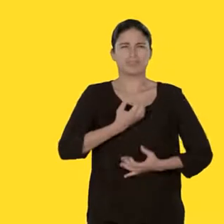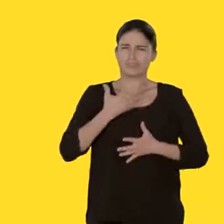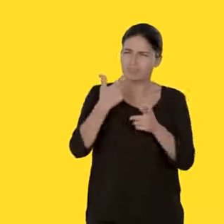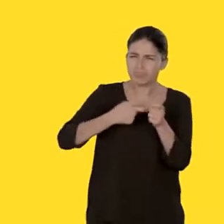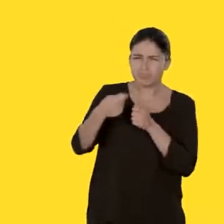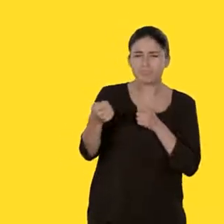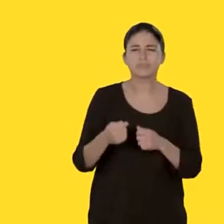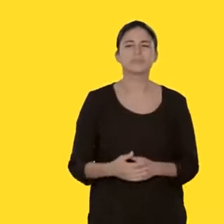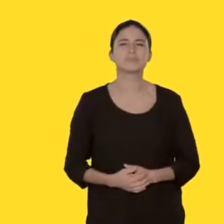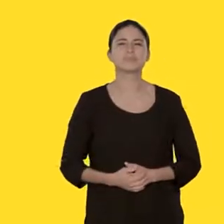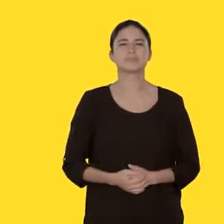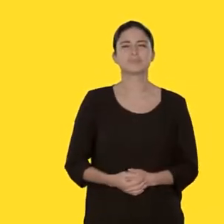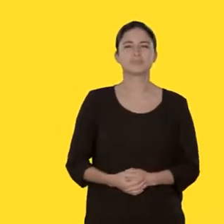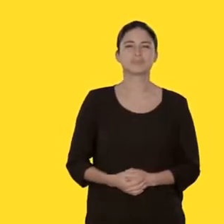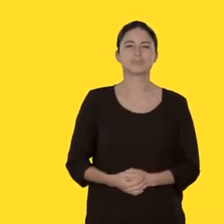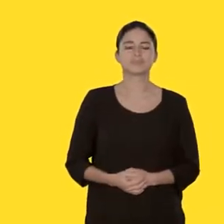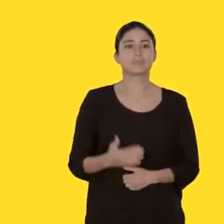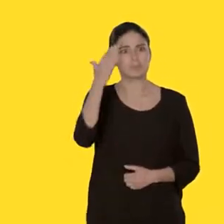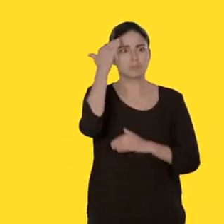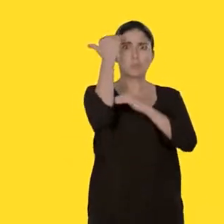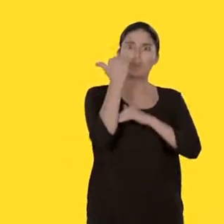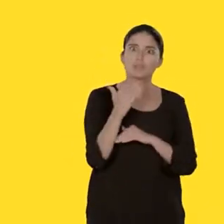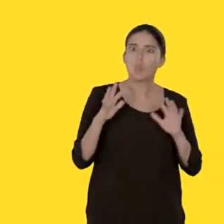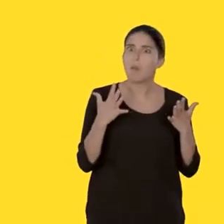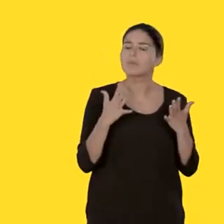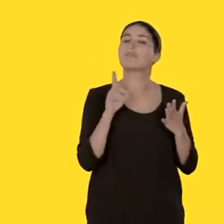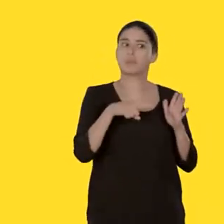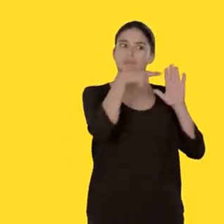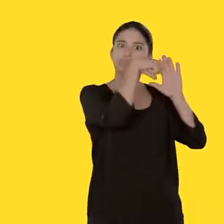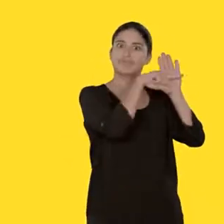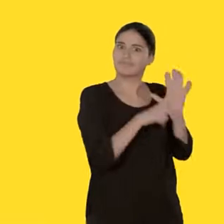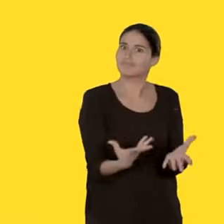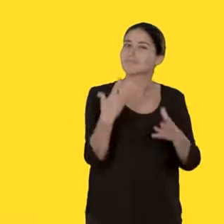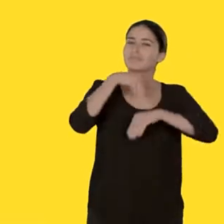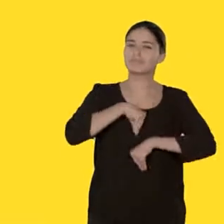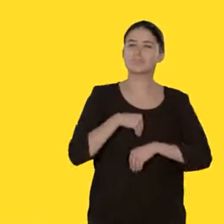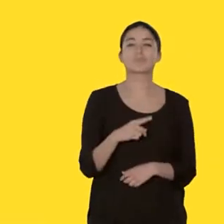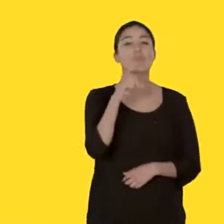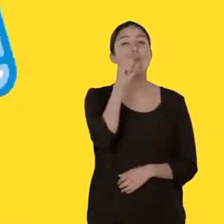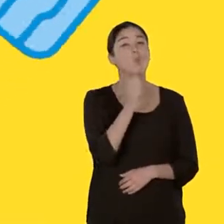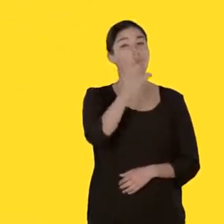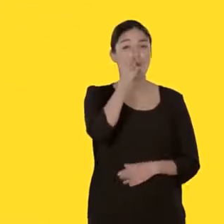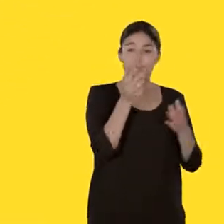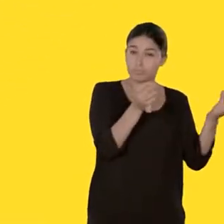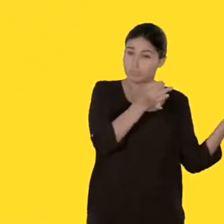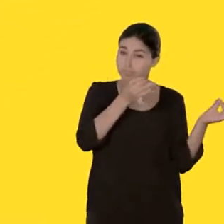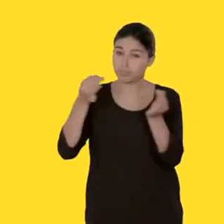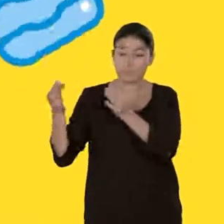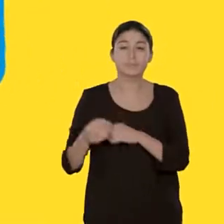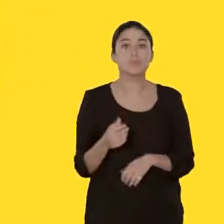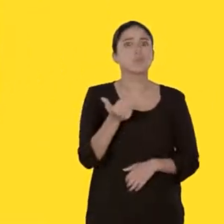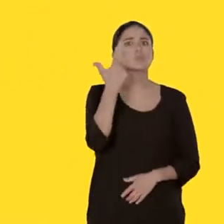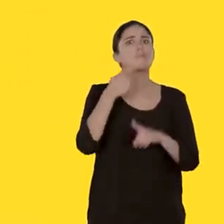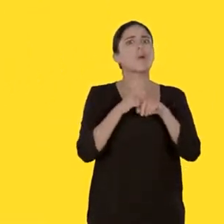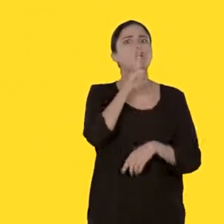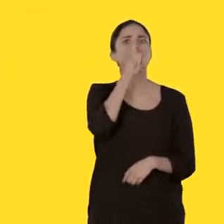nausées, propos incohérents. Pour vous protéger, adoptez les bons gestes. Buvez régulièrement de l'eau.